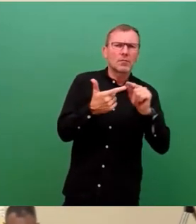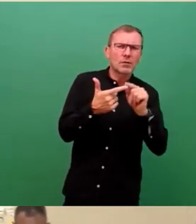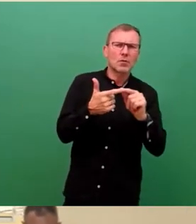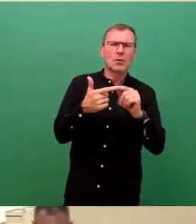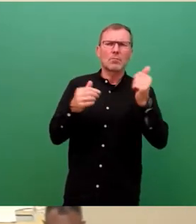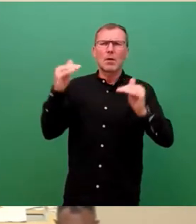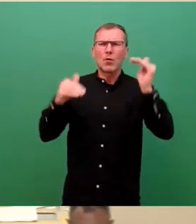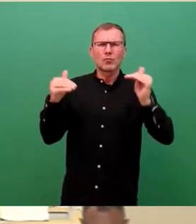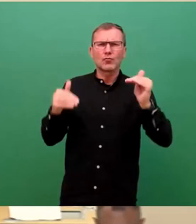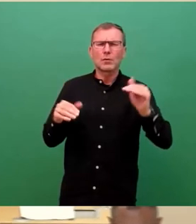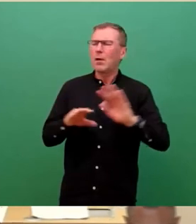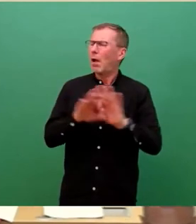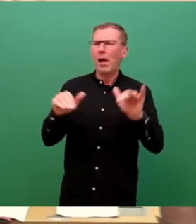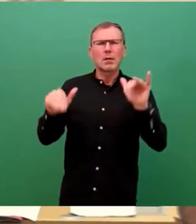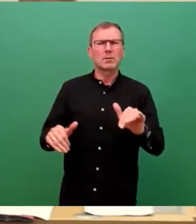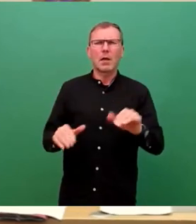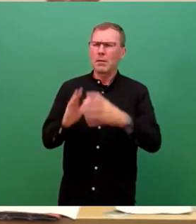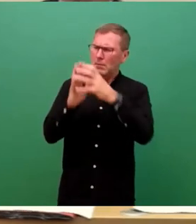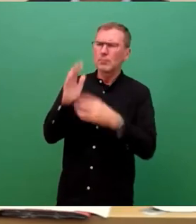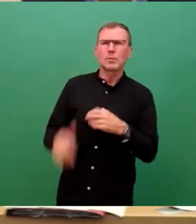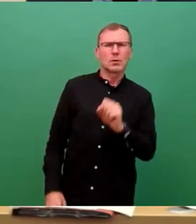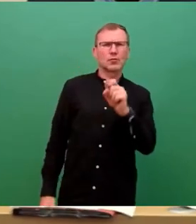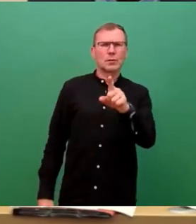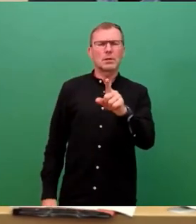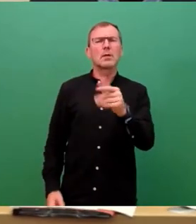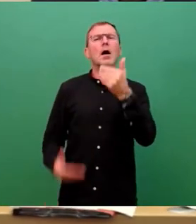so, wie wenn man Produkte hat, haben Sie alles hier abgelistet. Ich freue mich auf Post.